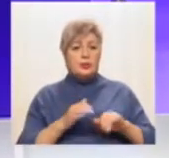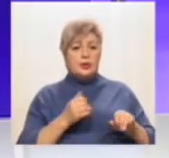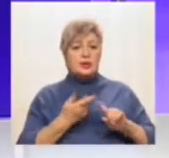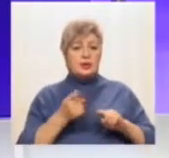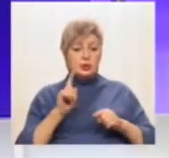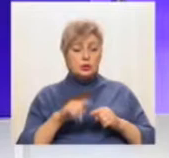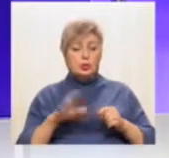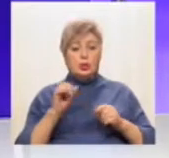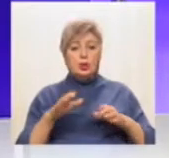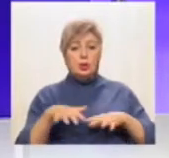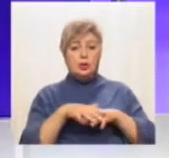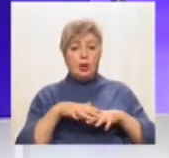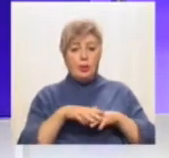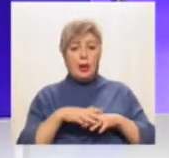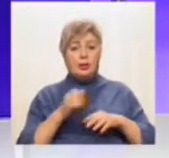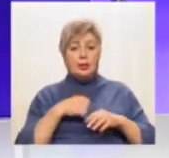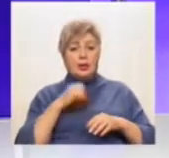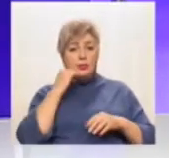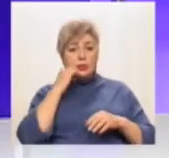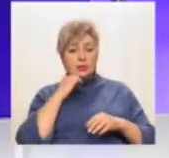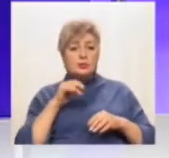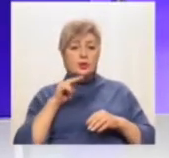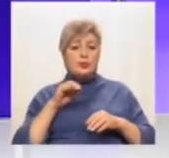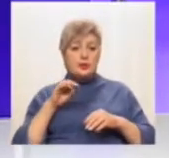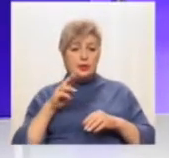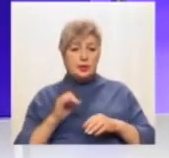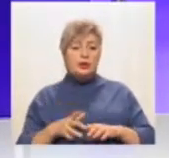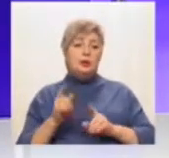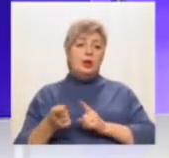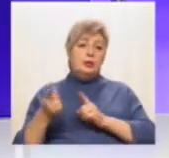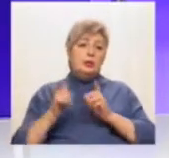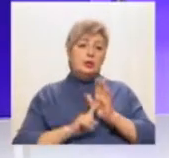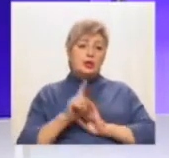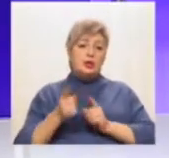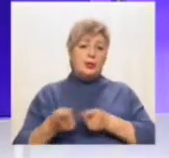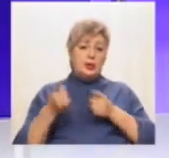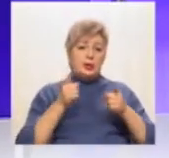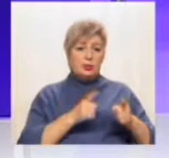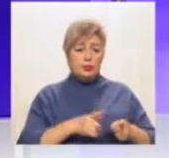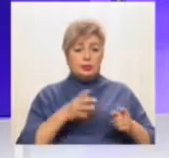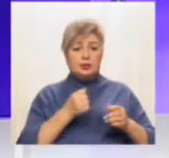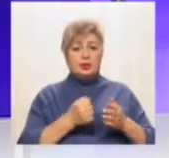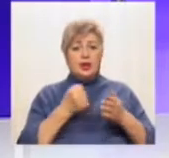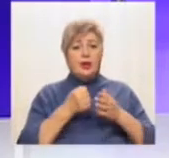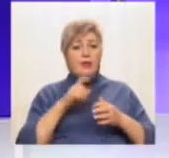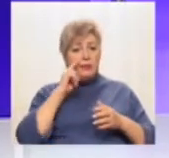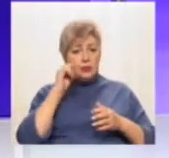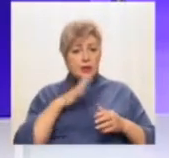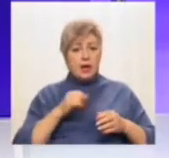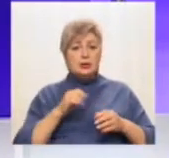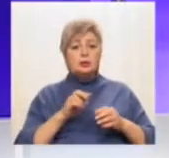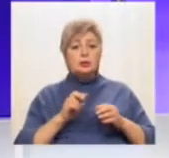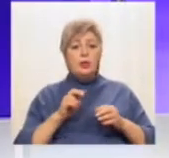громади церков Московського патріархату стали переходити у Православну церкву України, яка отримала томос про автокефалію 6